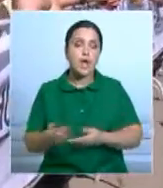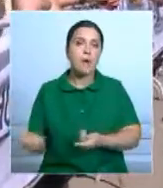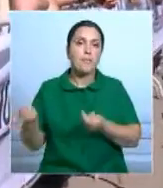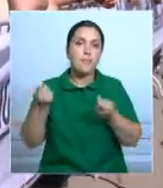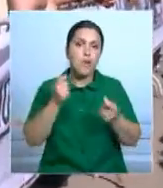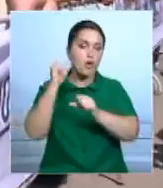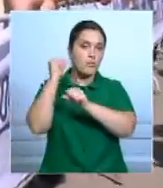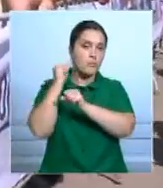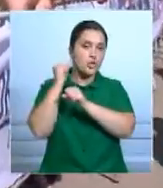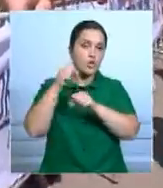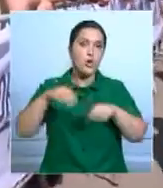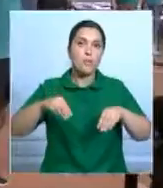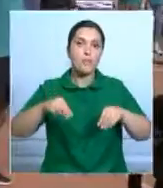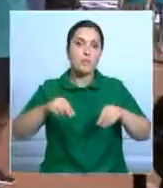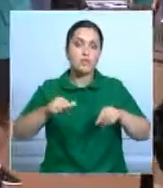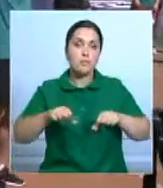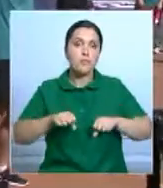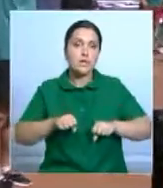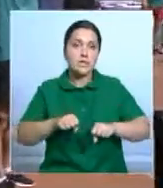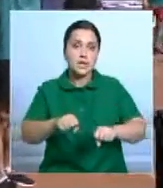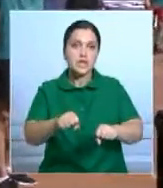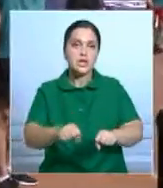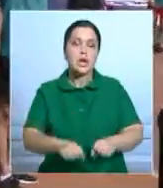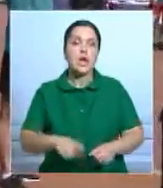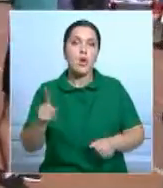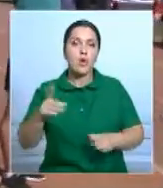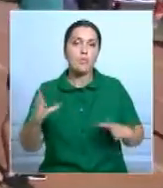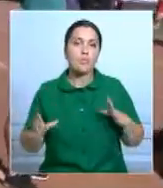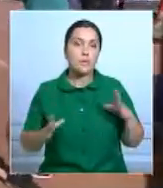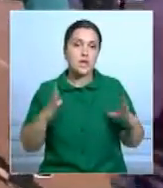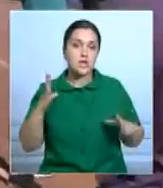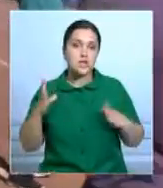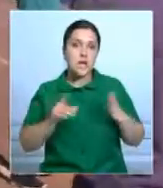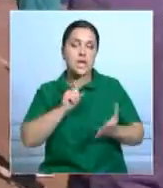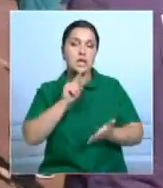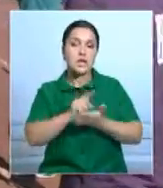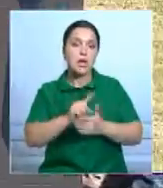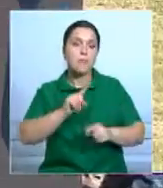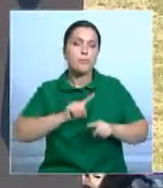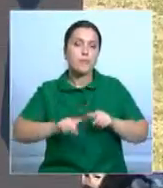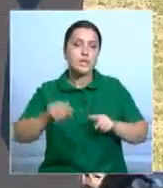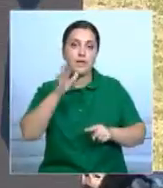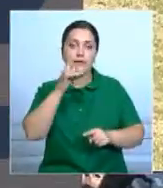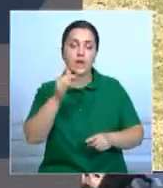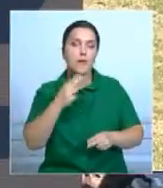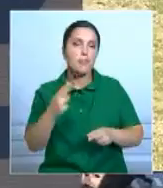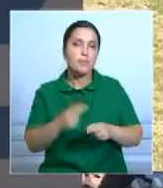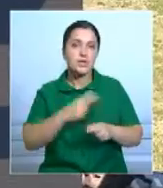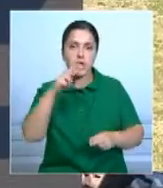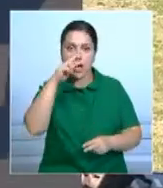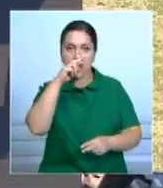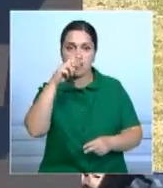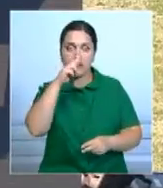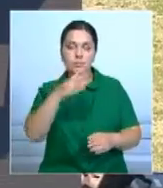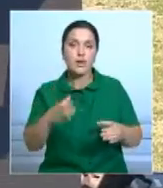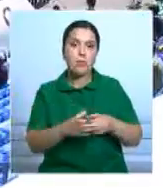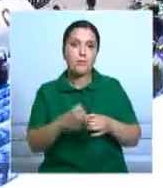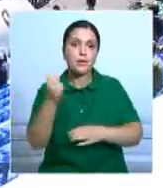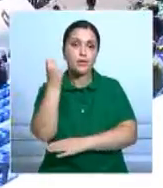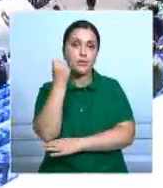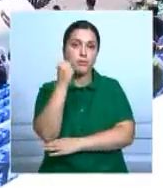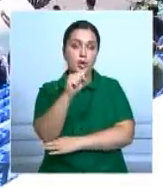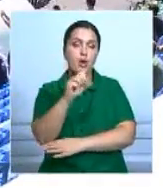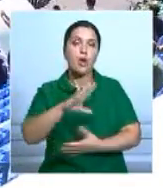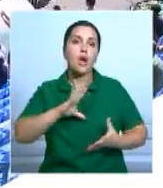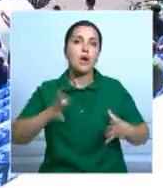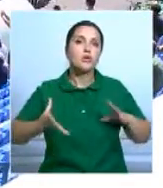мешков с песком на тележке, а также эстафета. Все эти упражнения участники должны сделать за минимальное время и без ошибок. Команду победителя